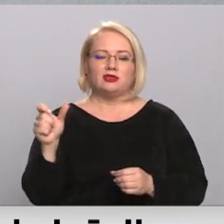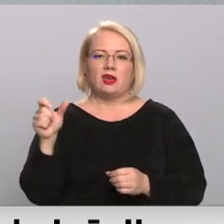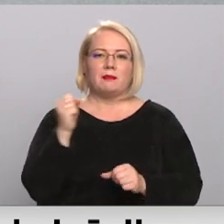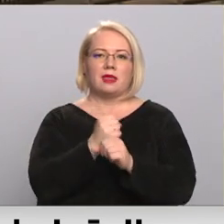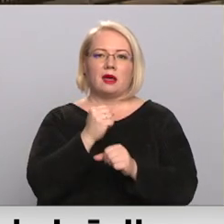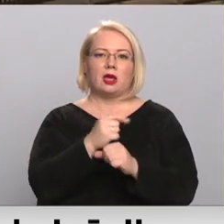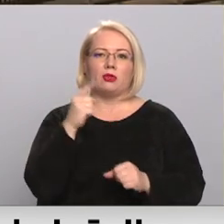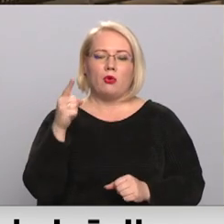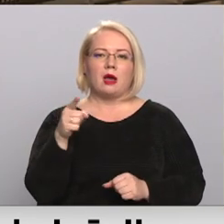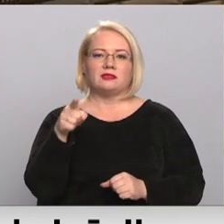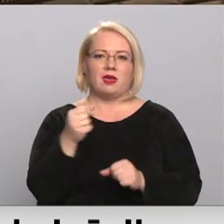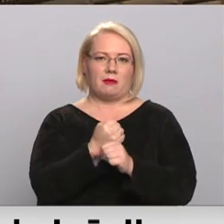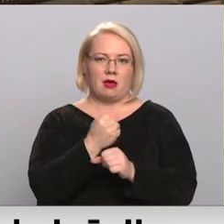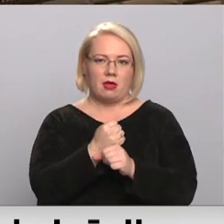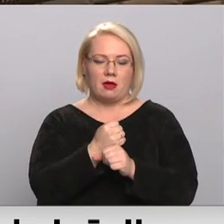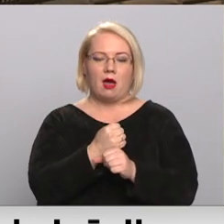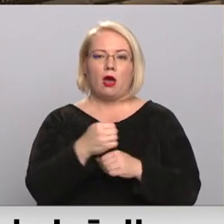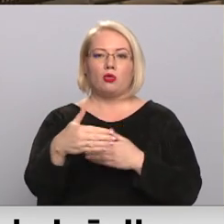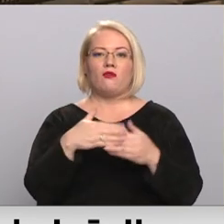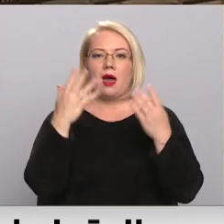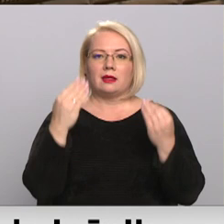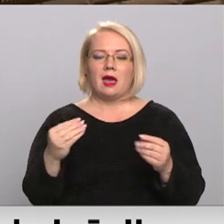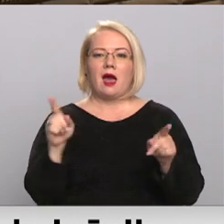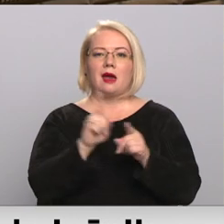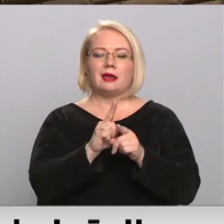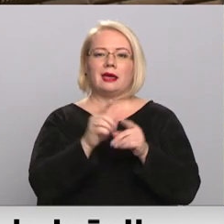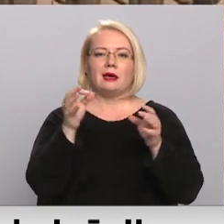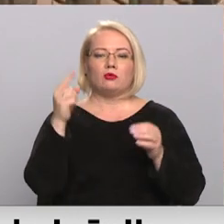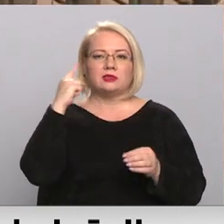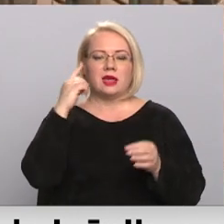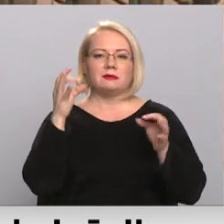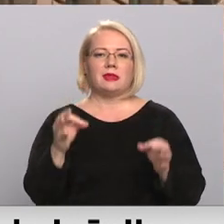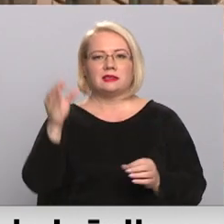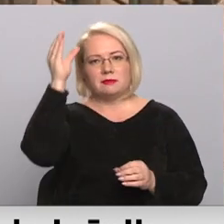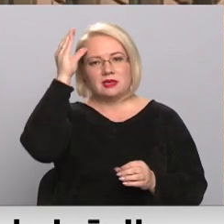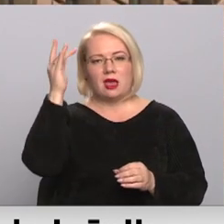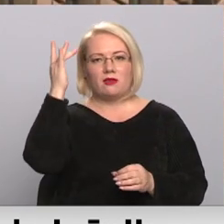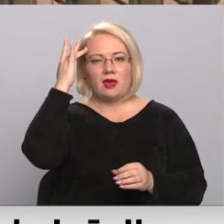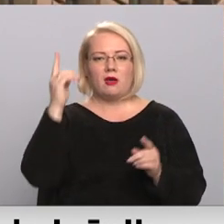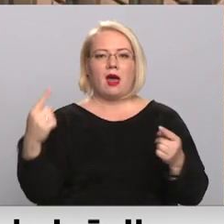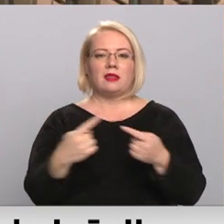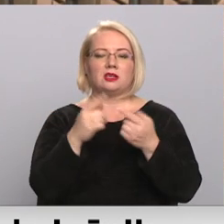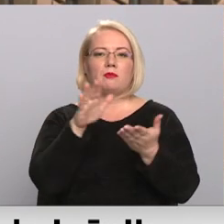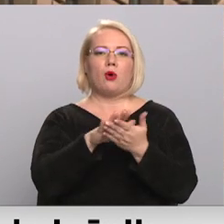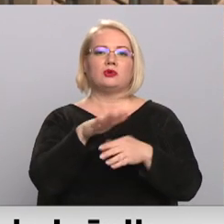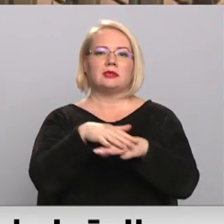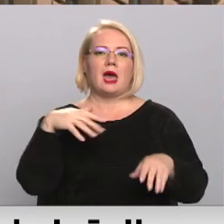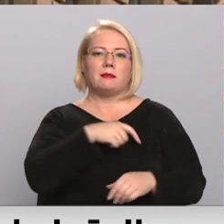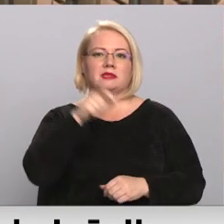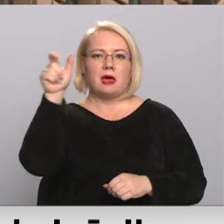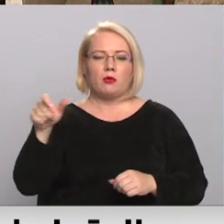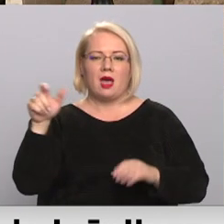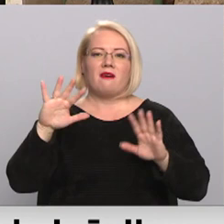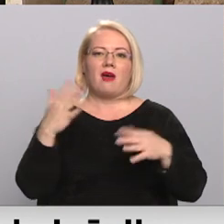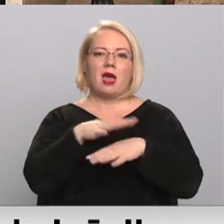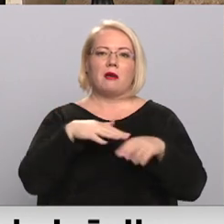nosaka satversmi. Tuvākajās dienās būs zināms arī tiesības zinākņa eksportu viedoklis attiecībā uz saimas deputātiem, ar to vai parlamentāriešu šiem